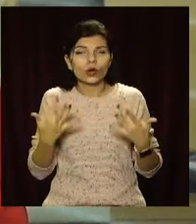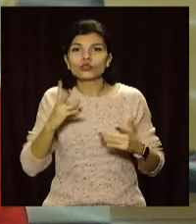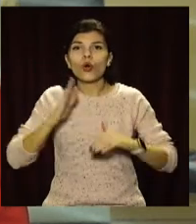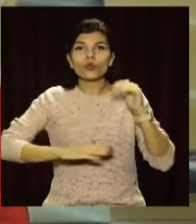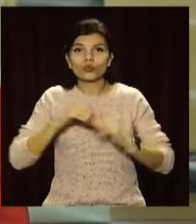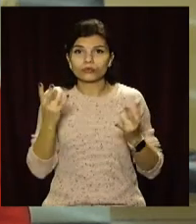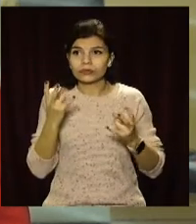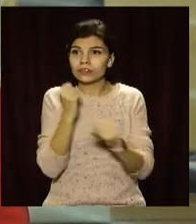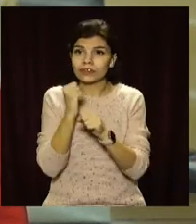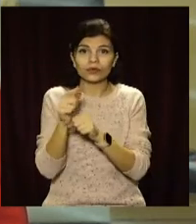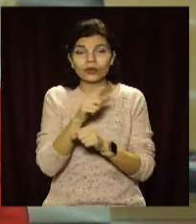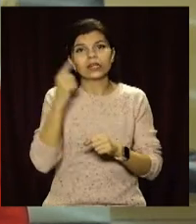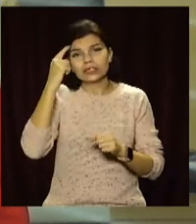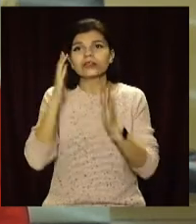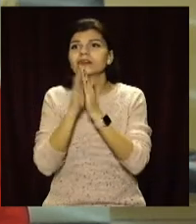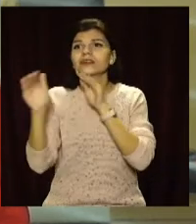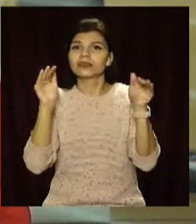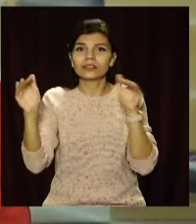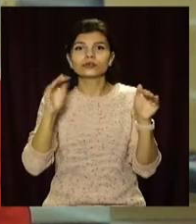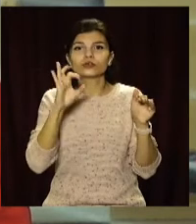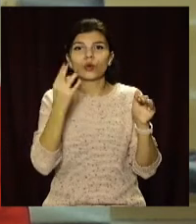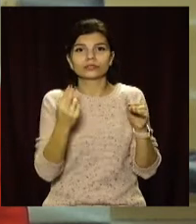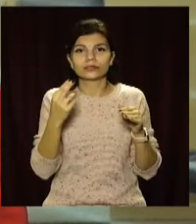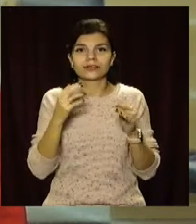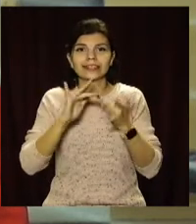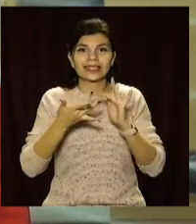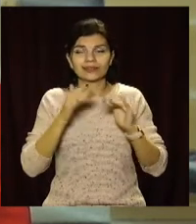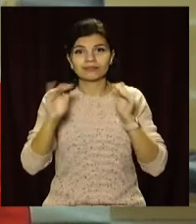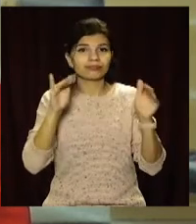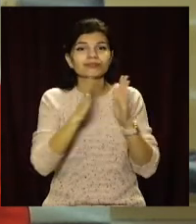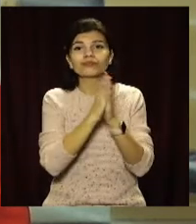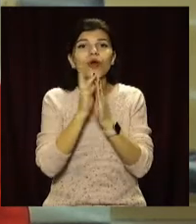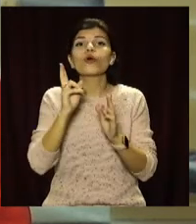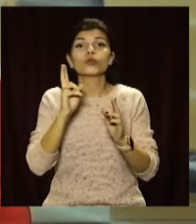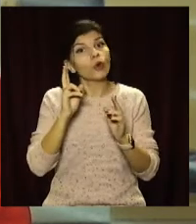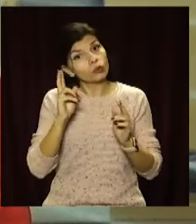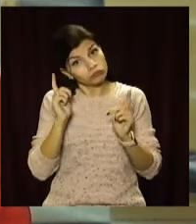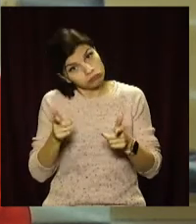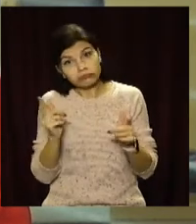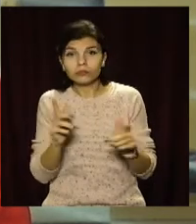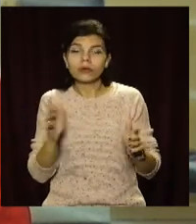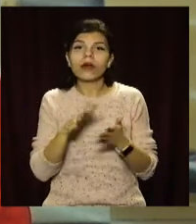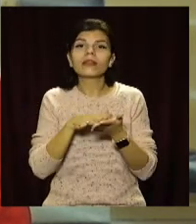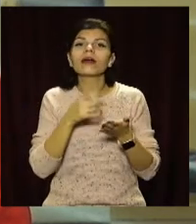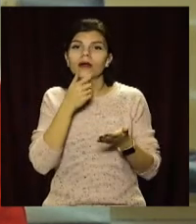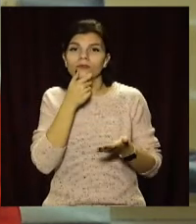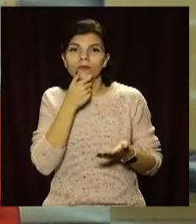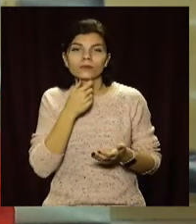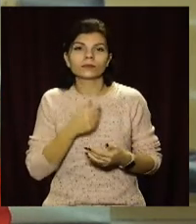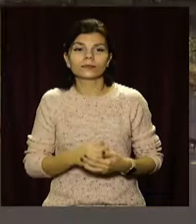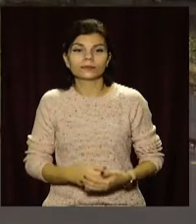вистачило. Тож кинули клич у соцмережі. Чи відгукнулися на ініціативу люди, знає Руслана Козиряцька.